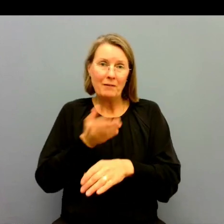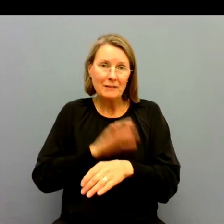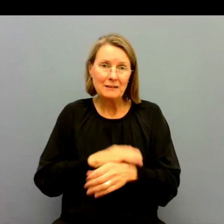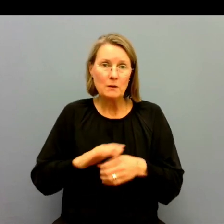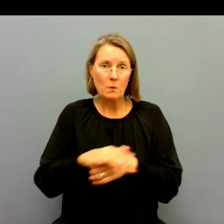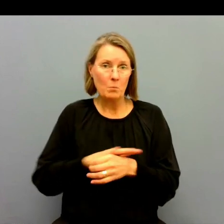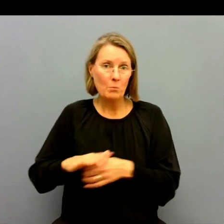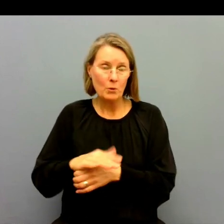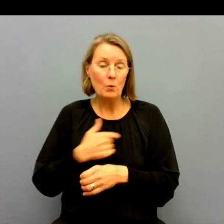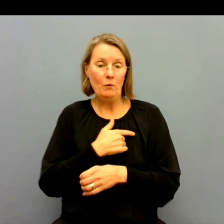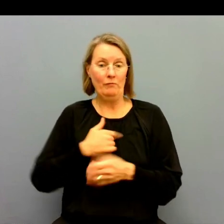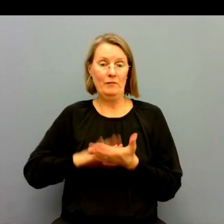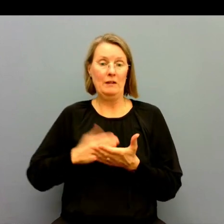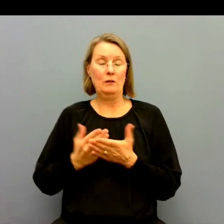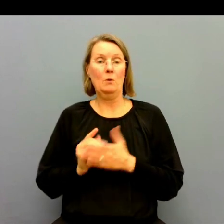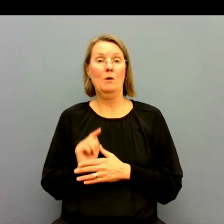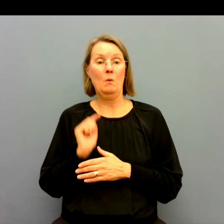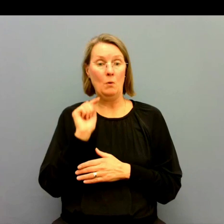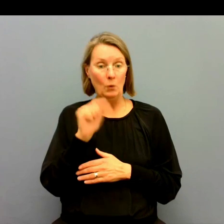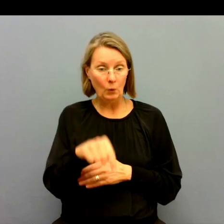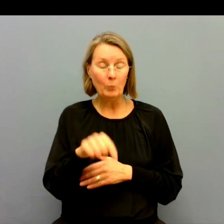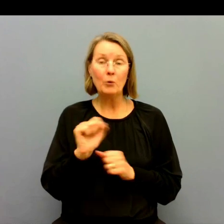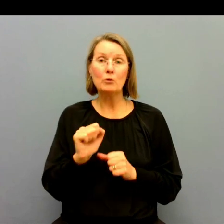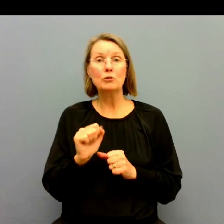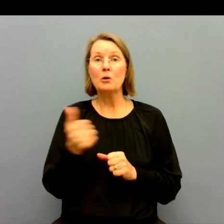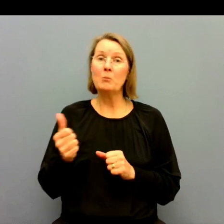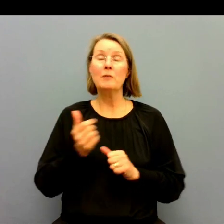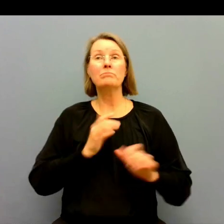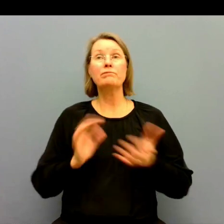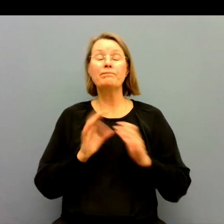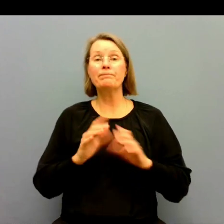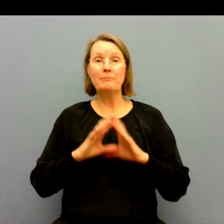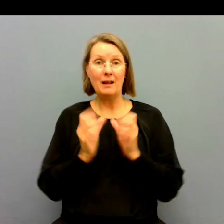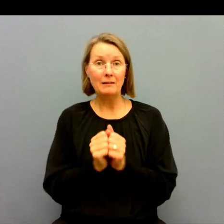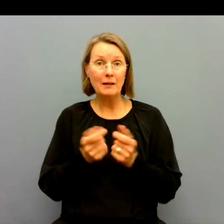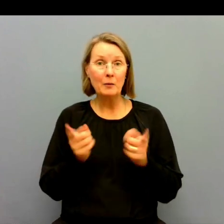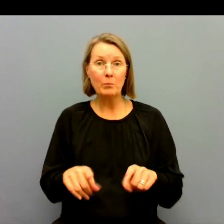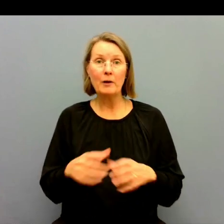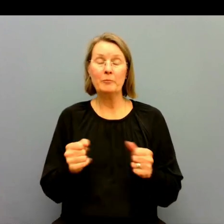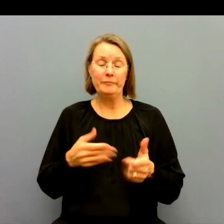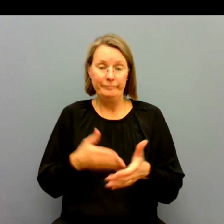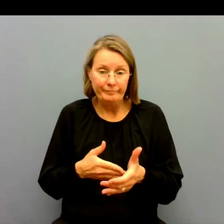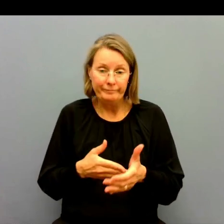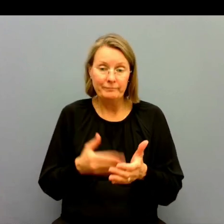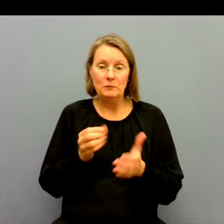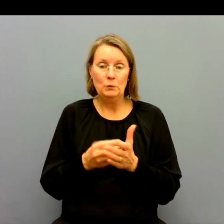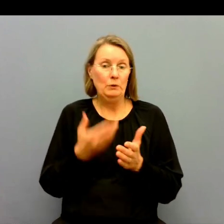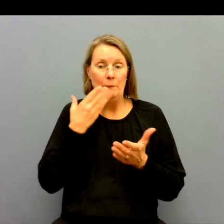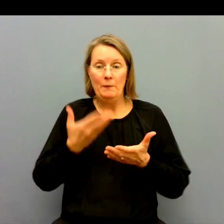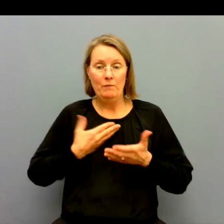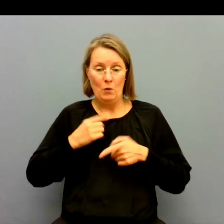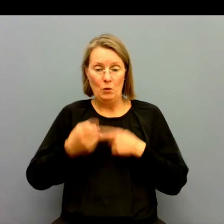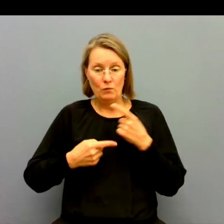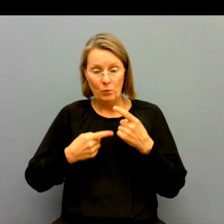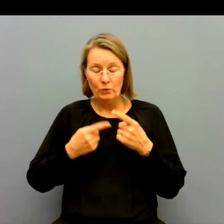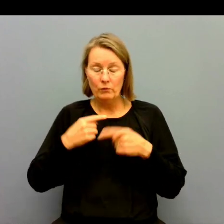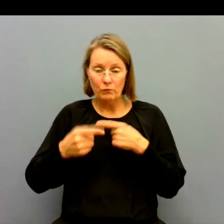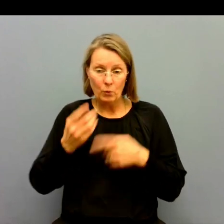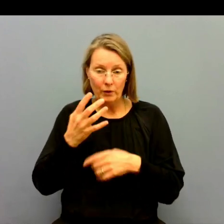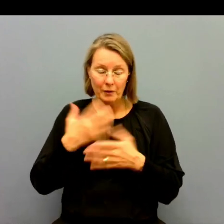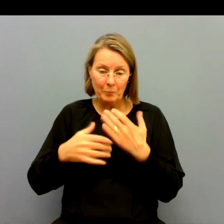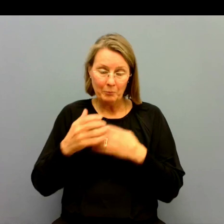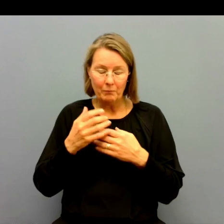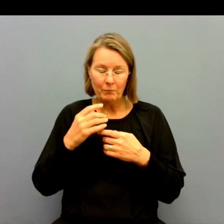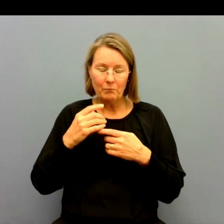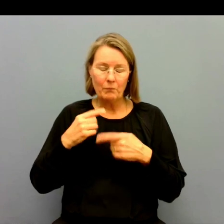avancerade saker och vi tolkar kommer in och bara ska köra allting direkt. Men vi kan inte för vi har inte fått fortbildning i